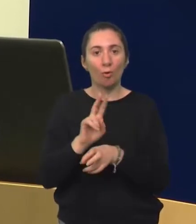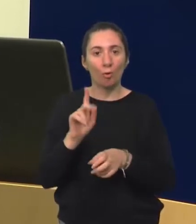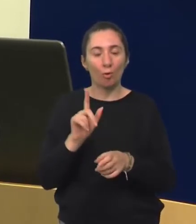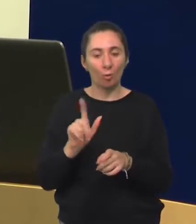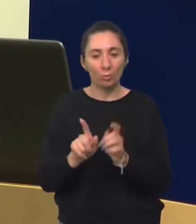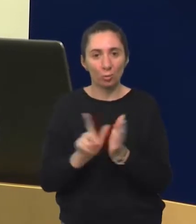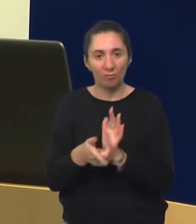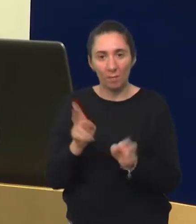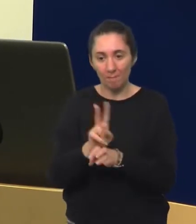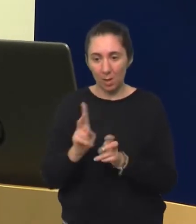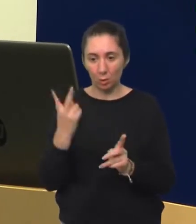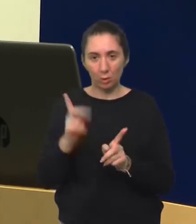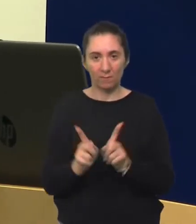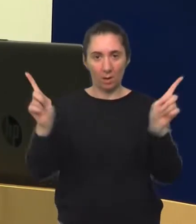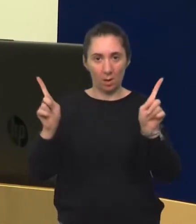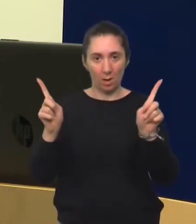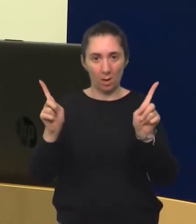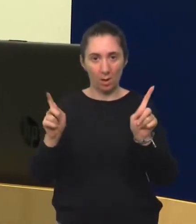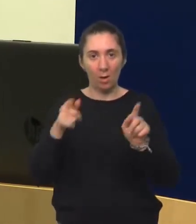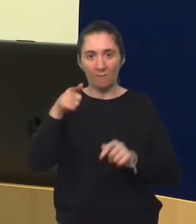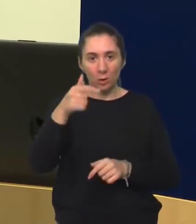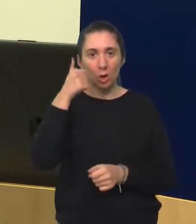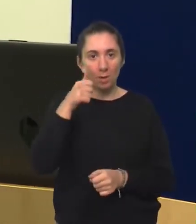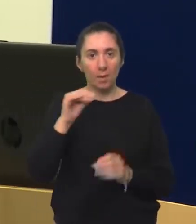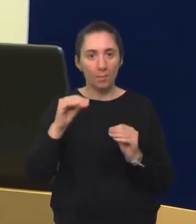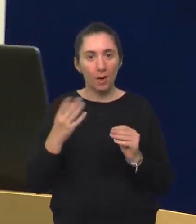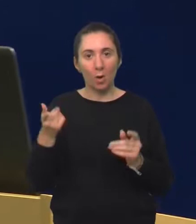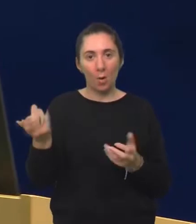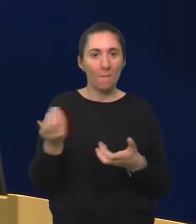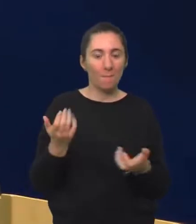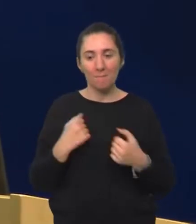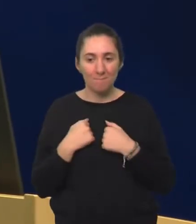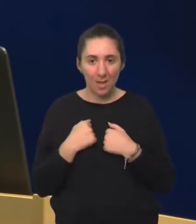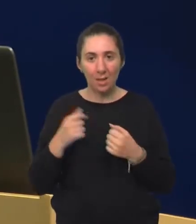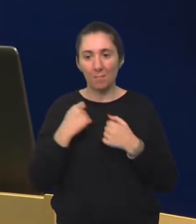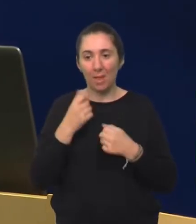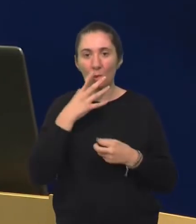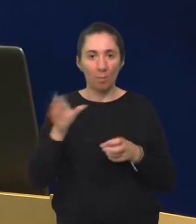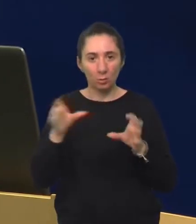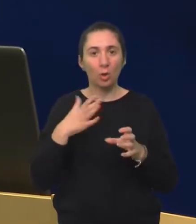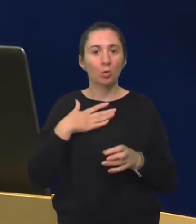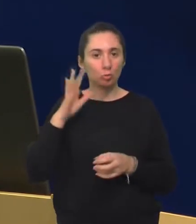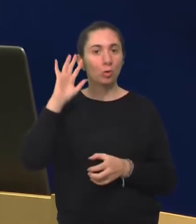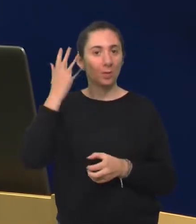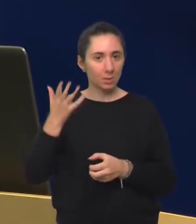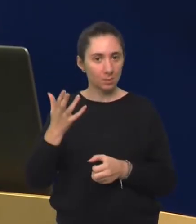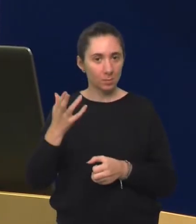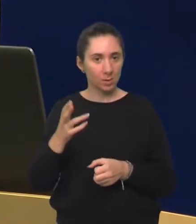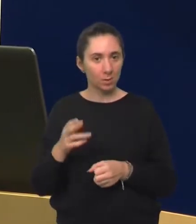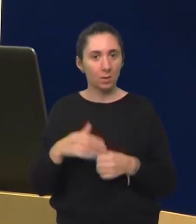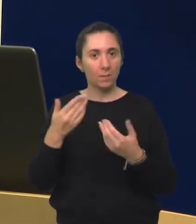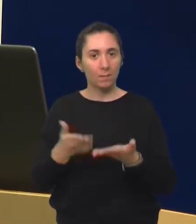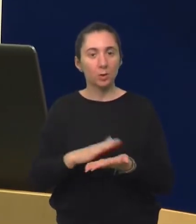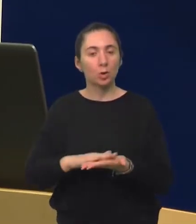na oba dva smjera. Jedino kad se to dogodi, onda će vaše imenovanje i pričanje kako je to medo i kako je medo baš zgodan imat smisla. Pada će na